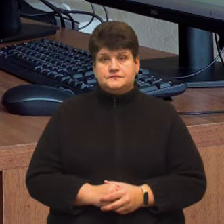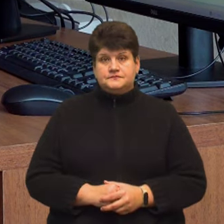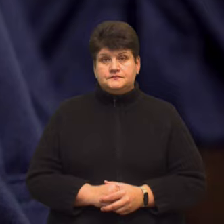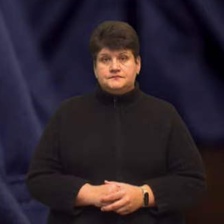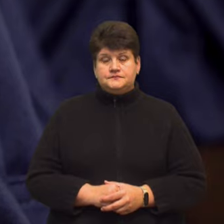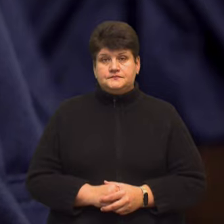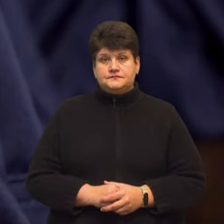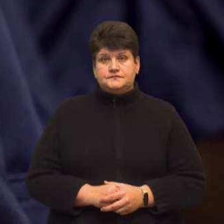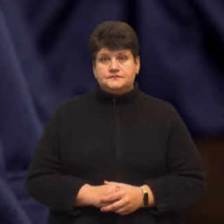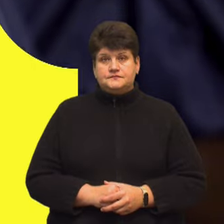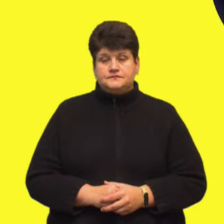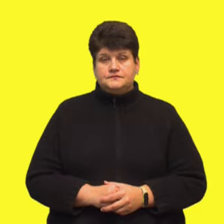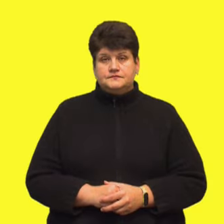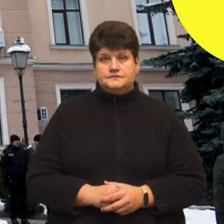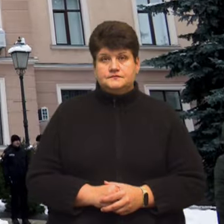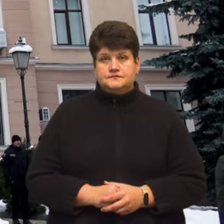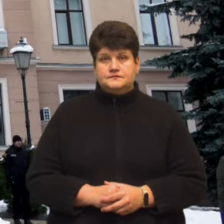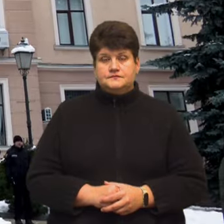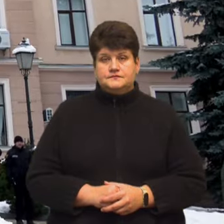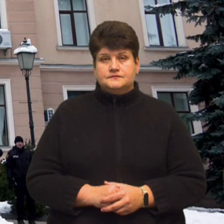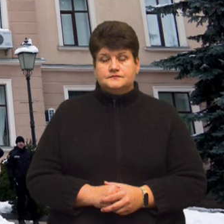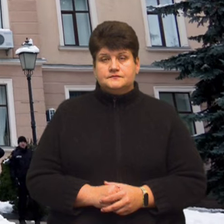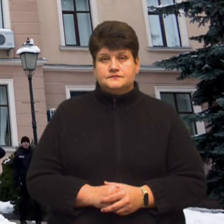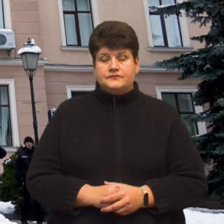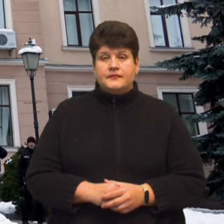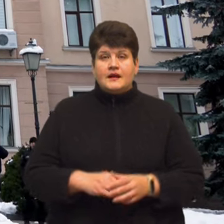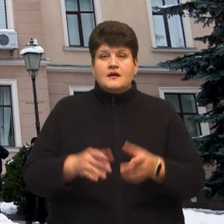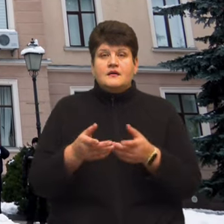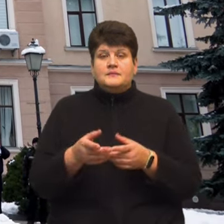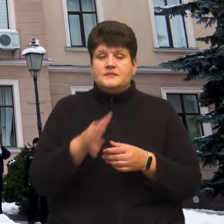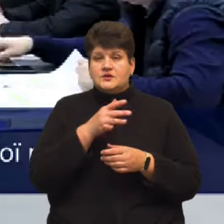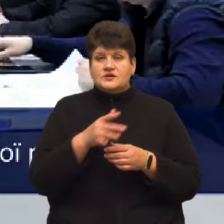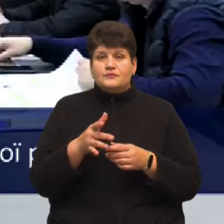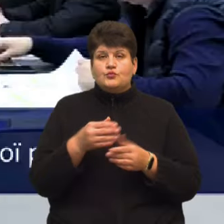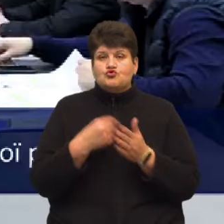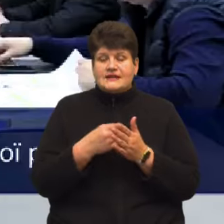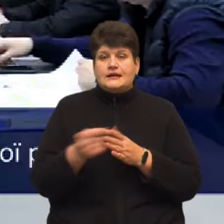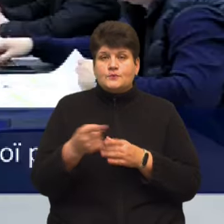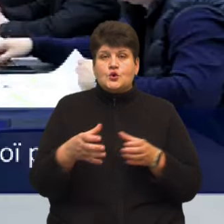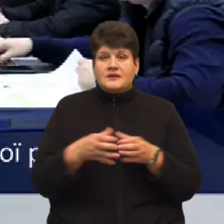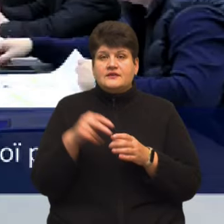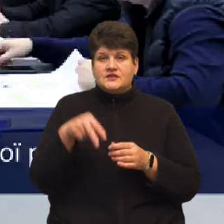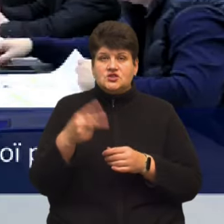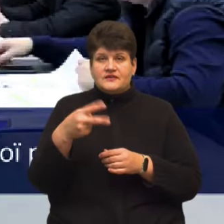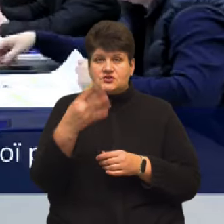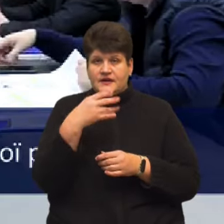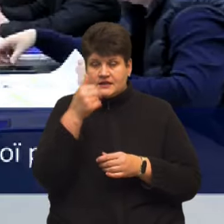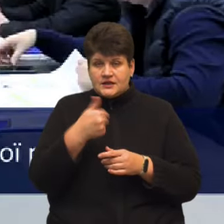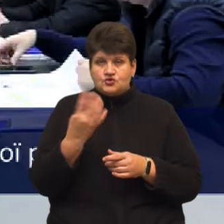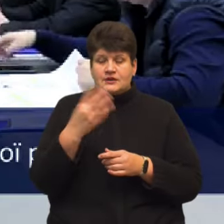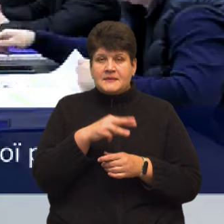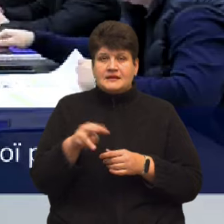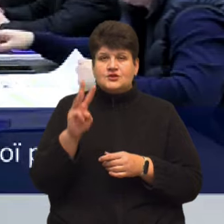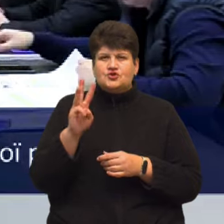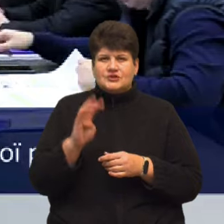Суспільна новина. Тернопіль. Бюджет тернопільської громади на 2024 рік становить 3 мільярди 402 мільйони